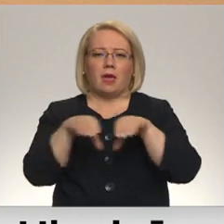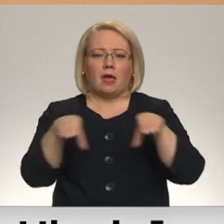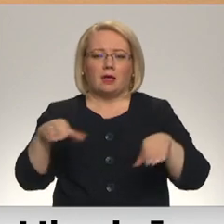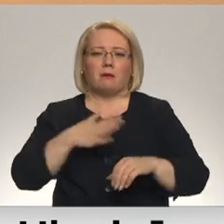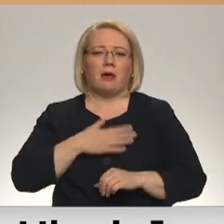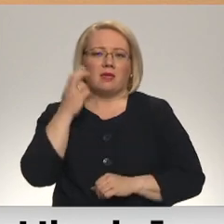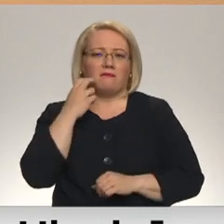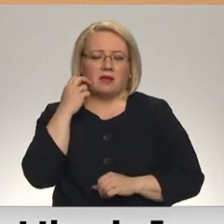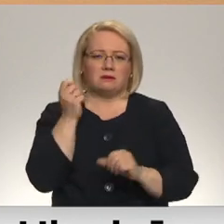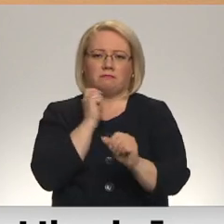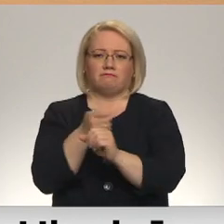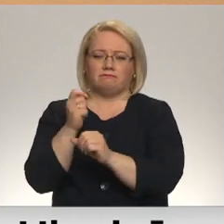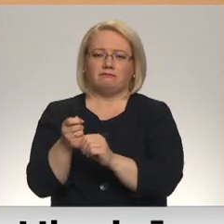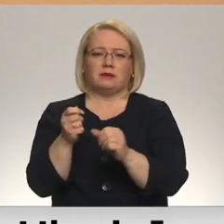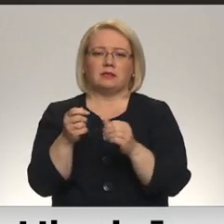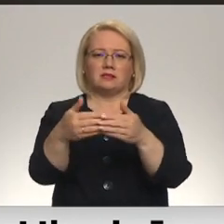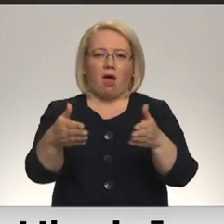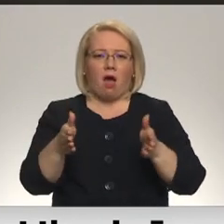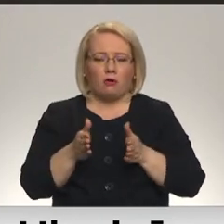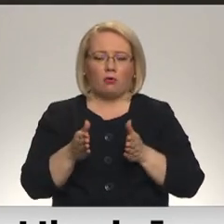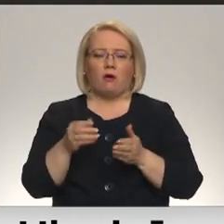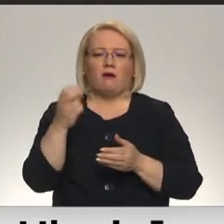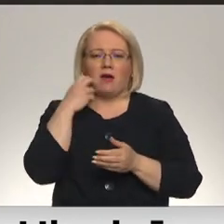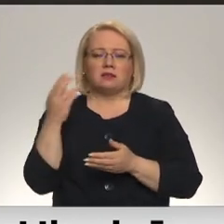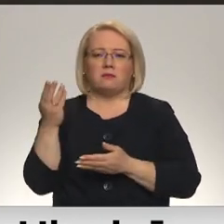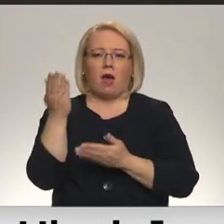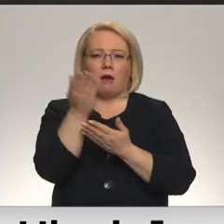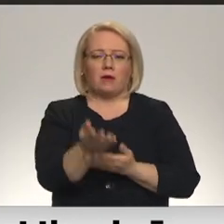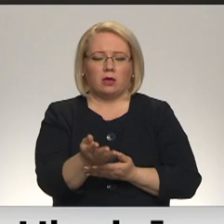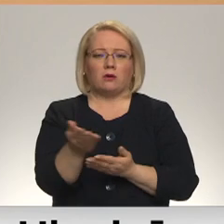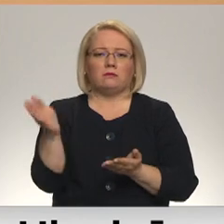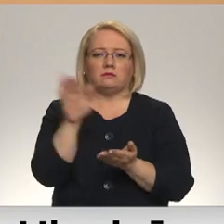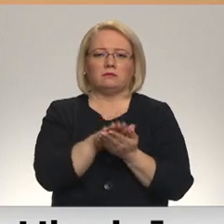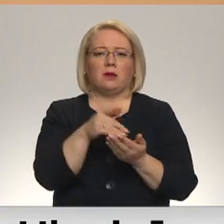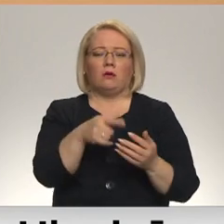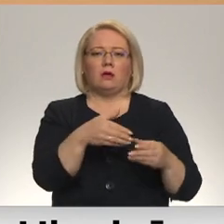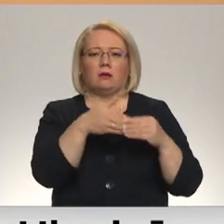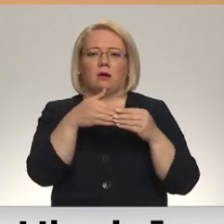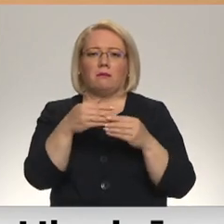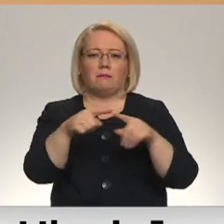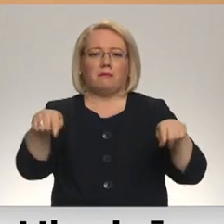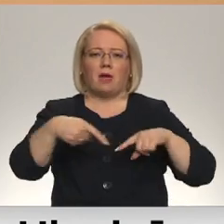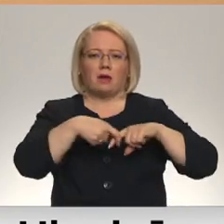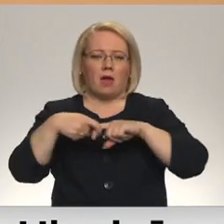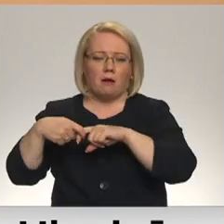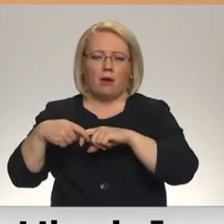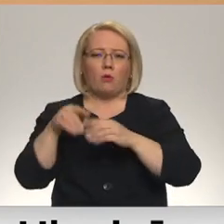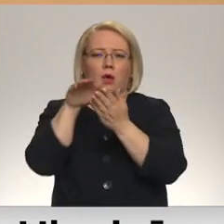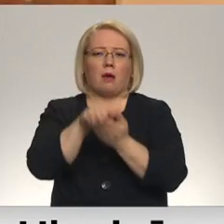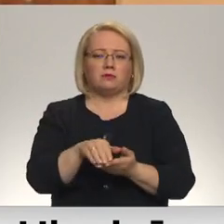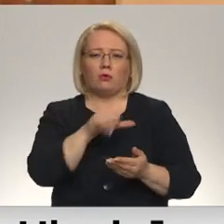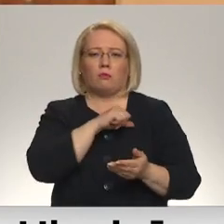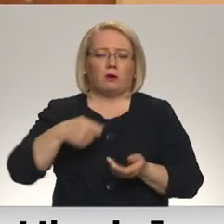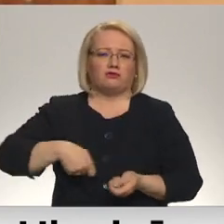vecāku paši sanaglojas zārku, ielika vecmāmiņu iekrāvām piekabē un aizvedām uz kapsētu, kur paši izrakām bedri.